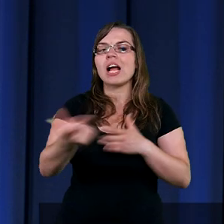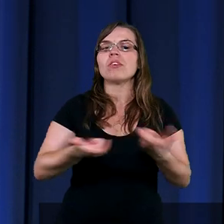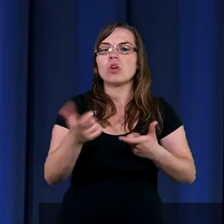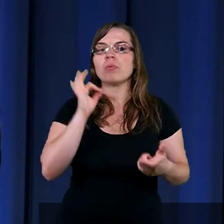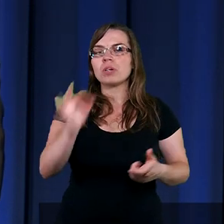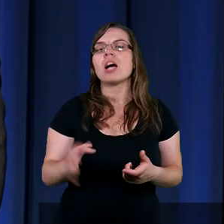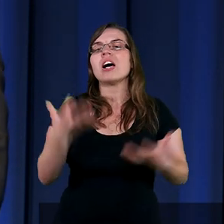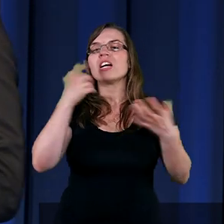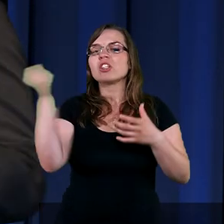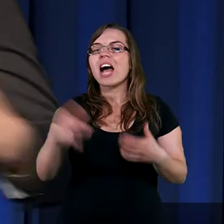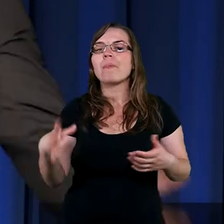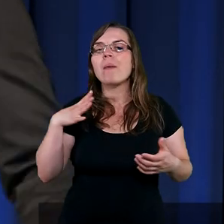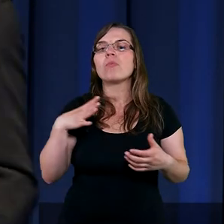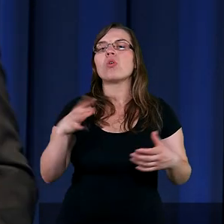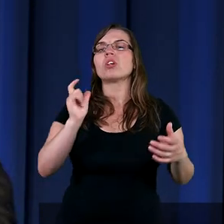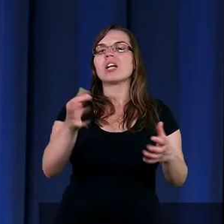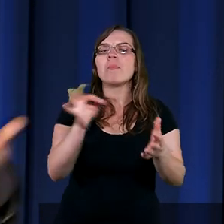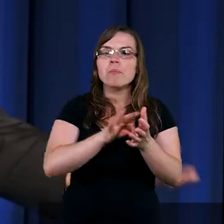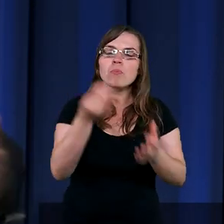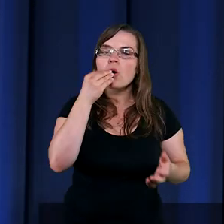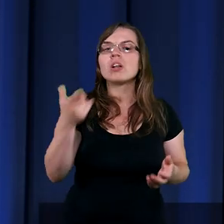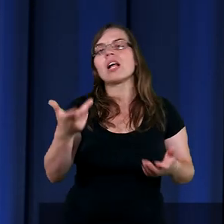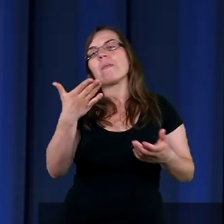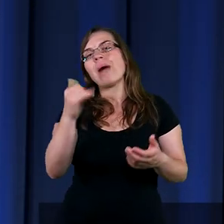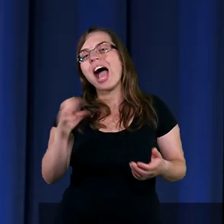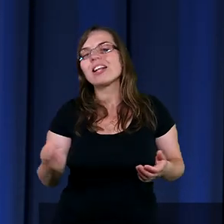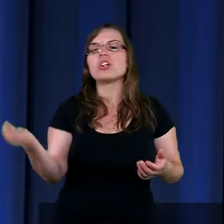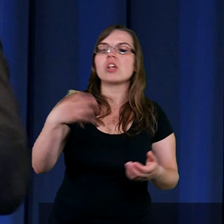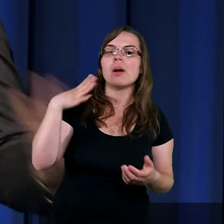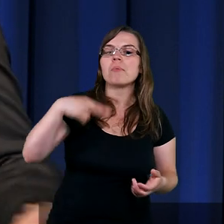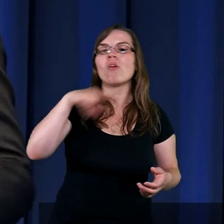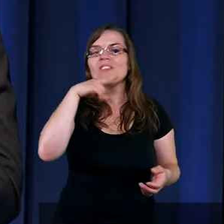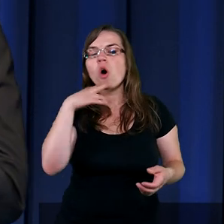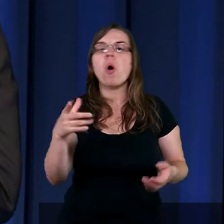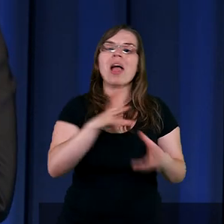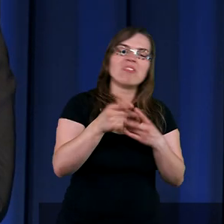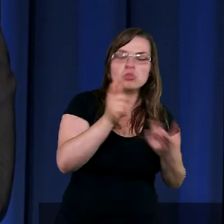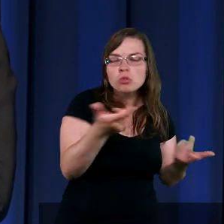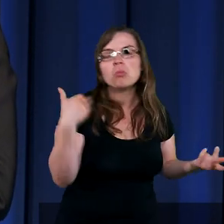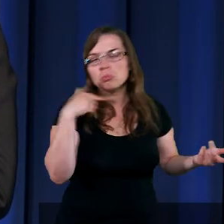Jak trzeba było pożywienia, była manna. Jak trzeba było wody, była woda.